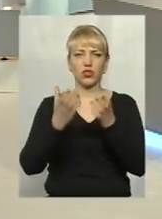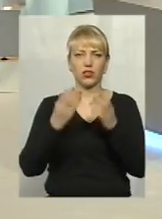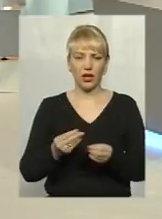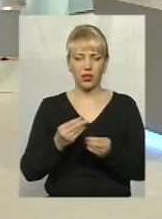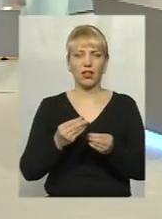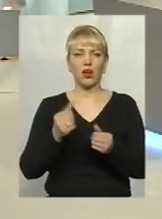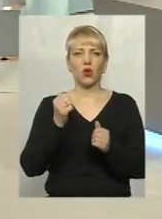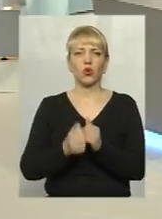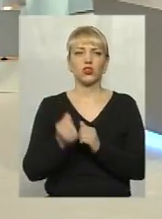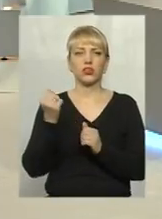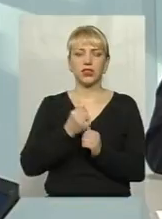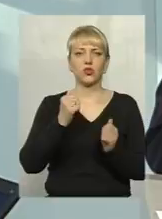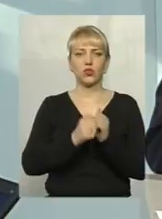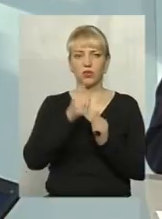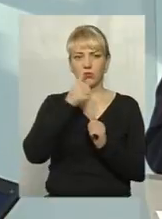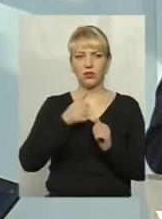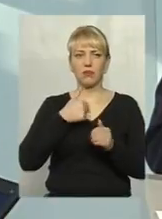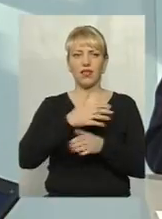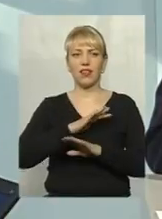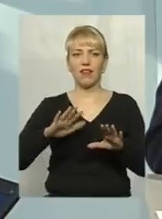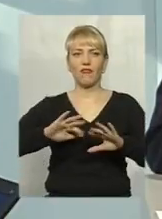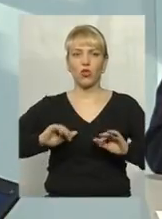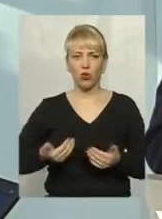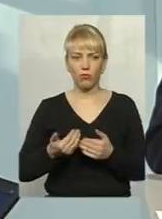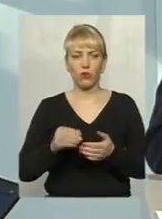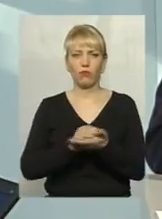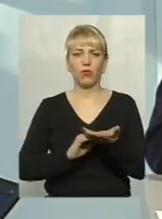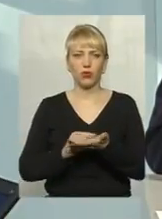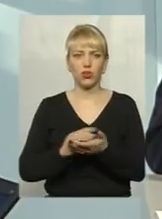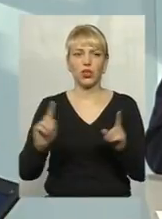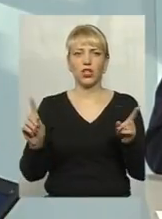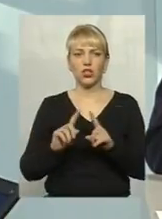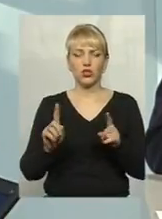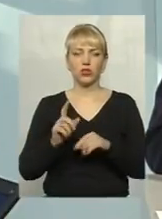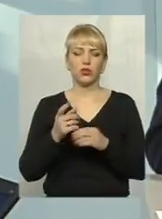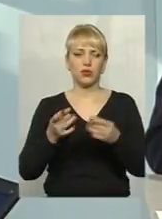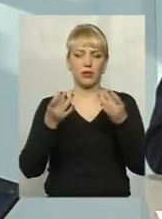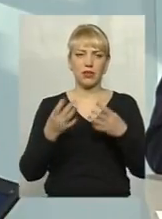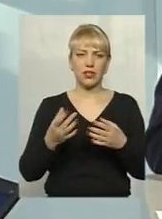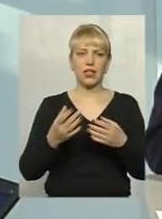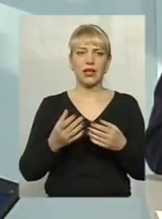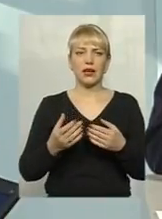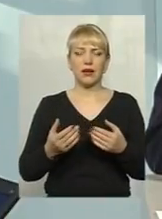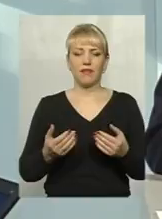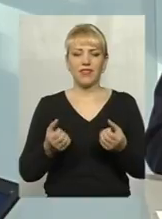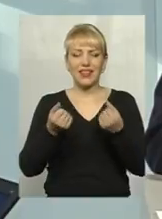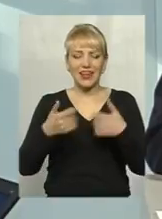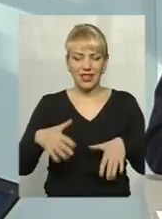кожний тиждень, кожний місяць ми не втомлюємося це повторювати. Що найбанальніша схема втрати людського життя